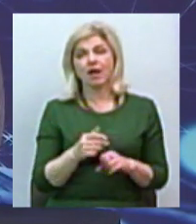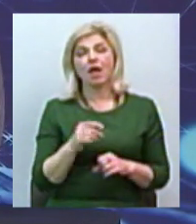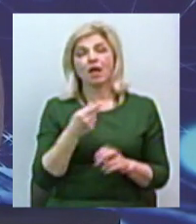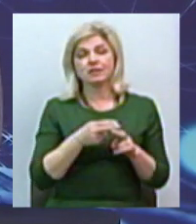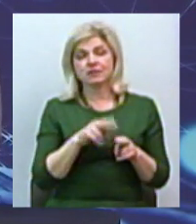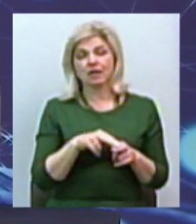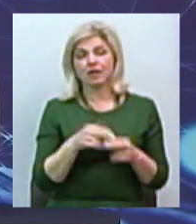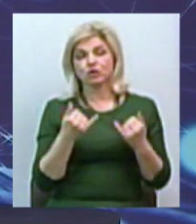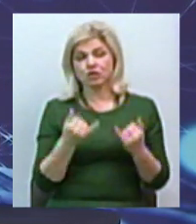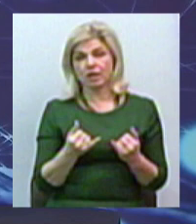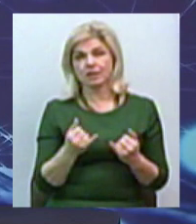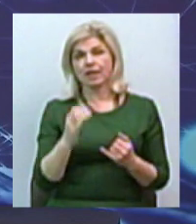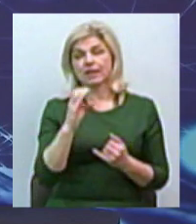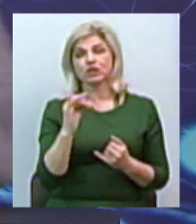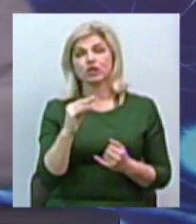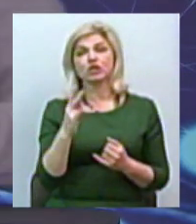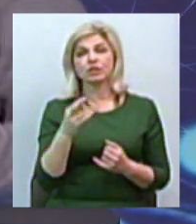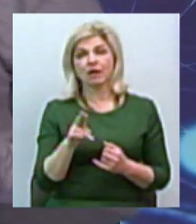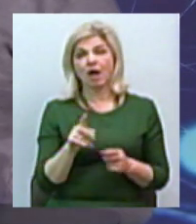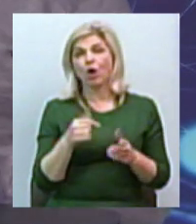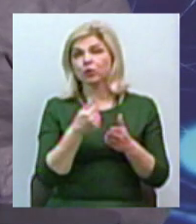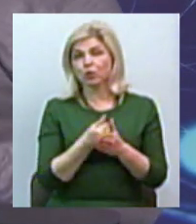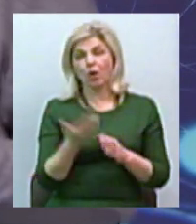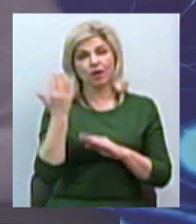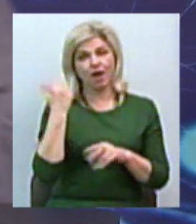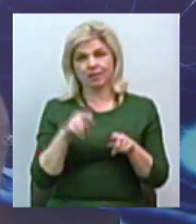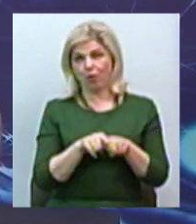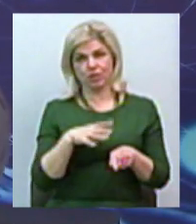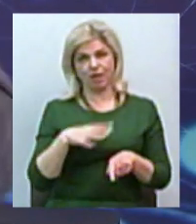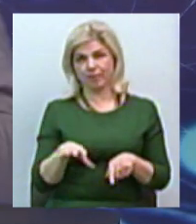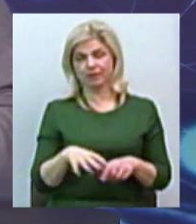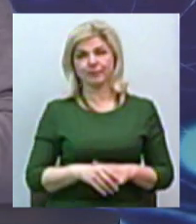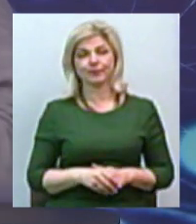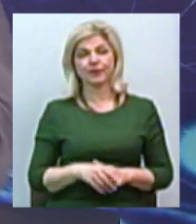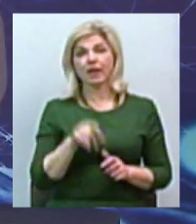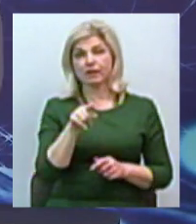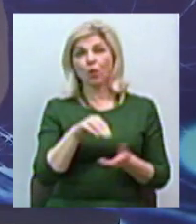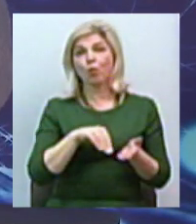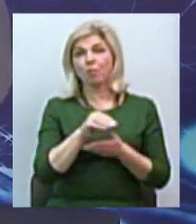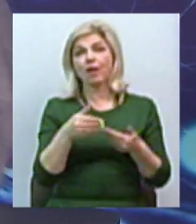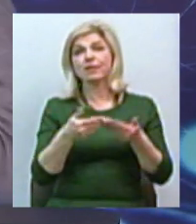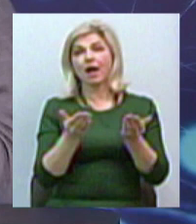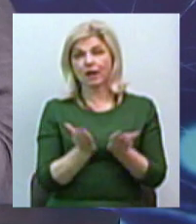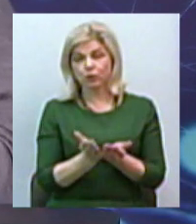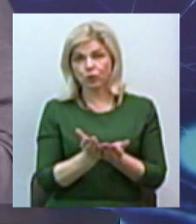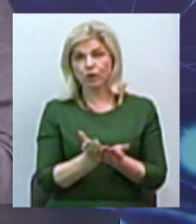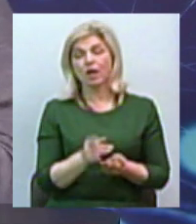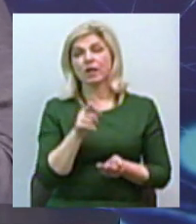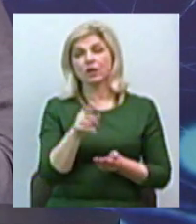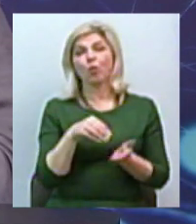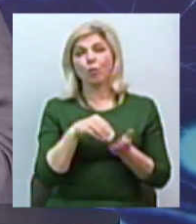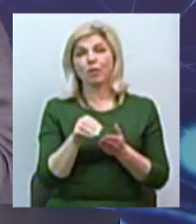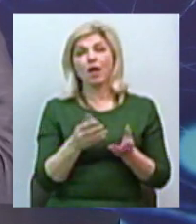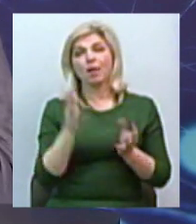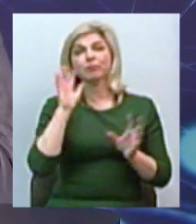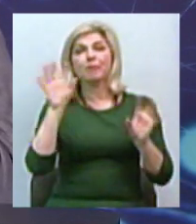постала зараз, ось у січні місяці. А до цього такого не було? Ну, звичайно, ти купуєш тарілку, ти купуєш приймач, який